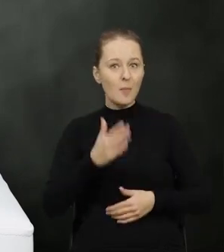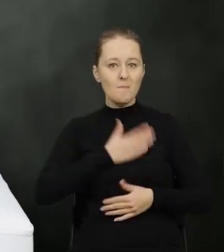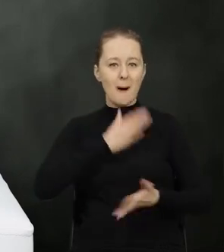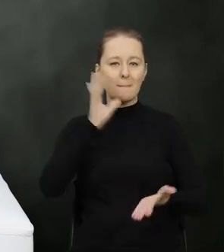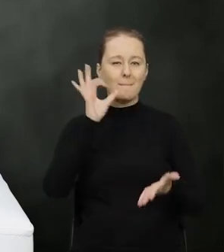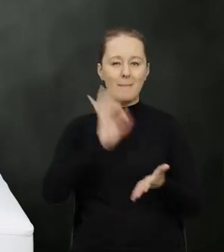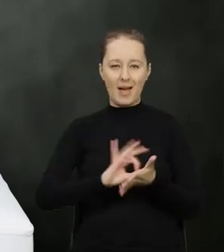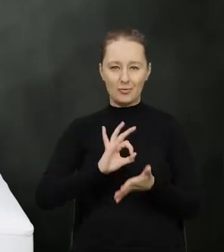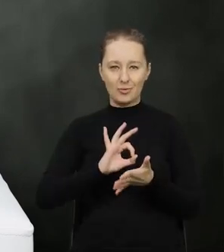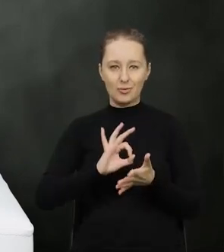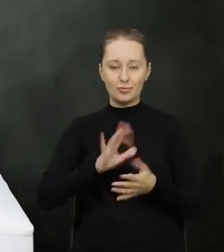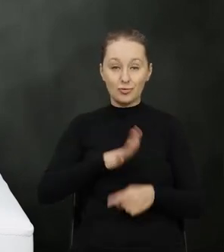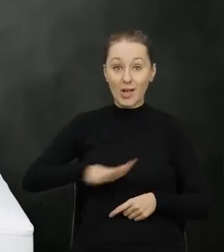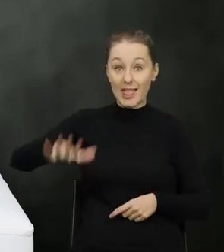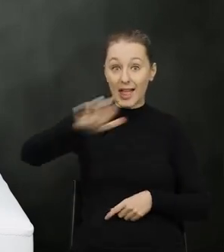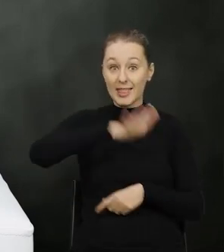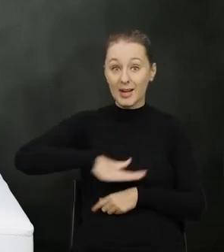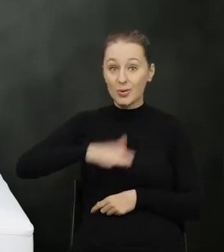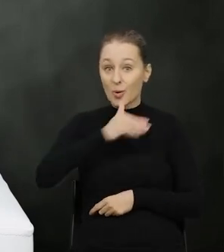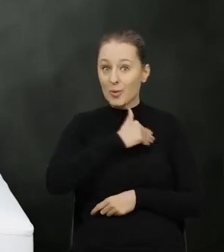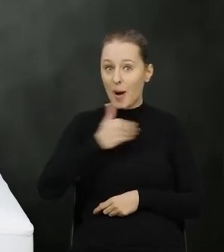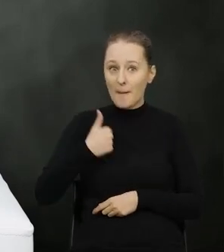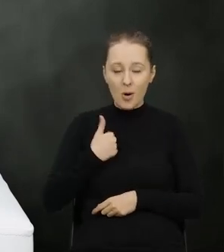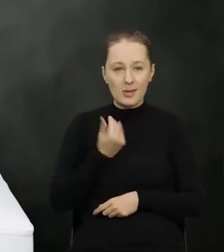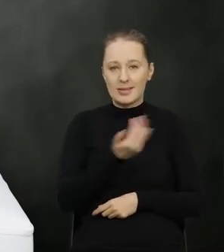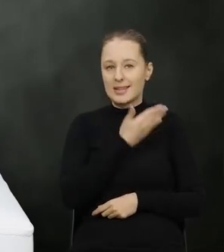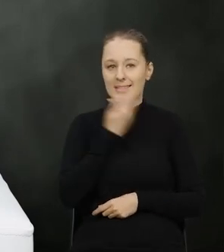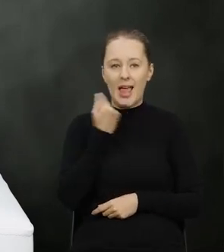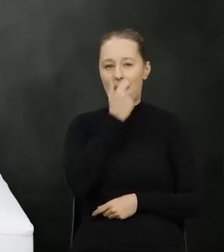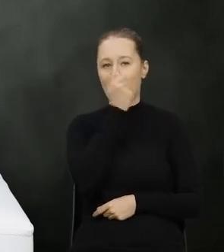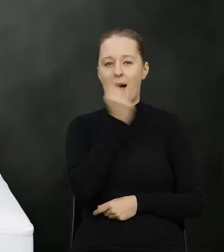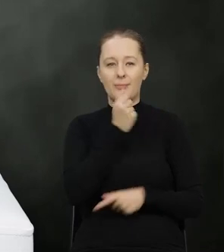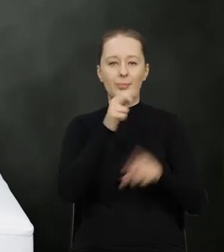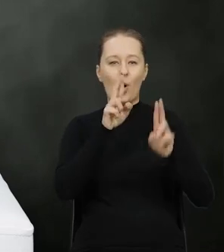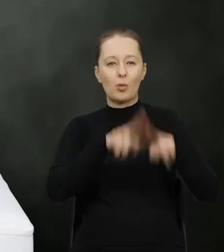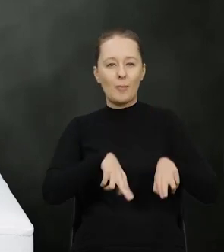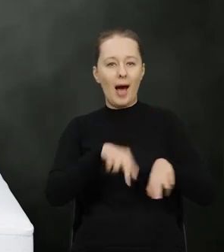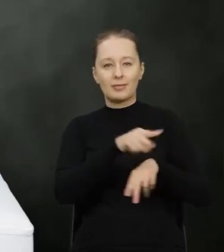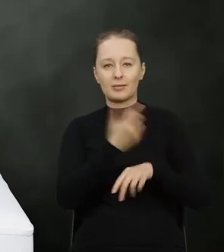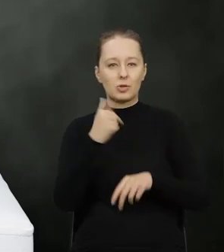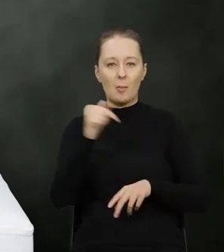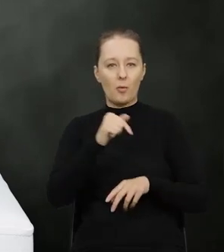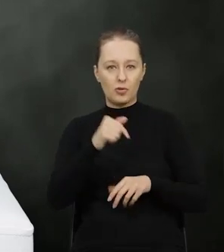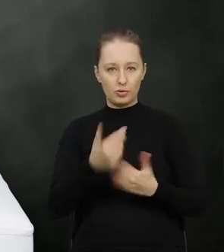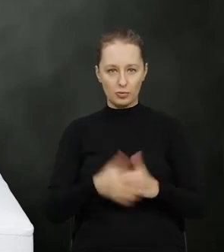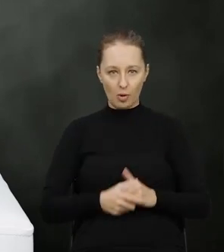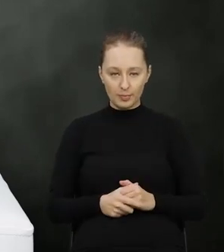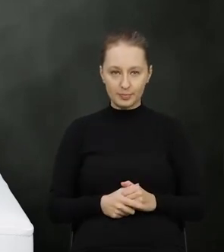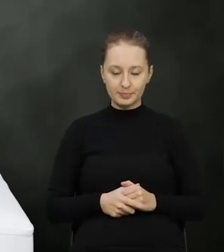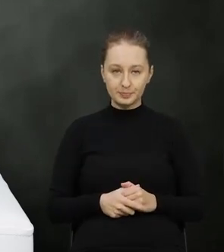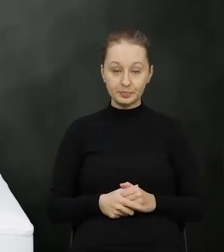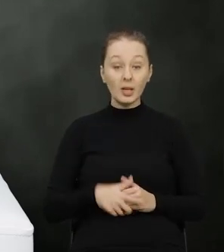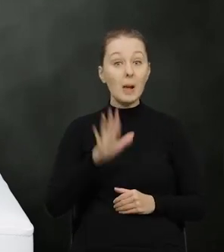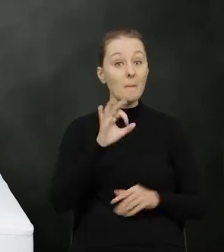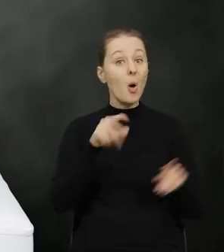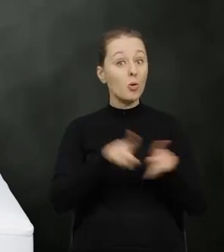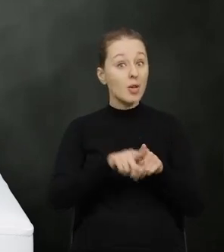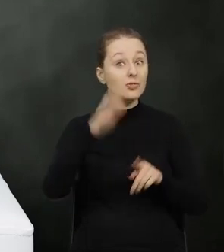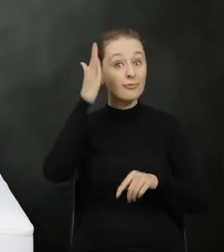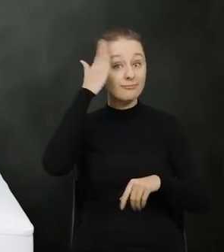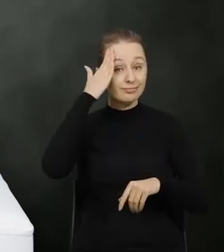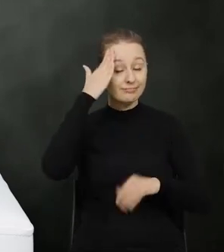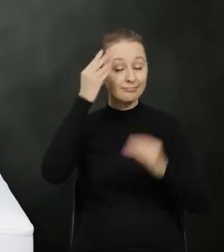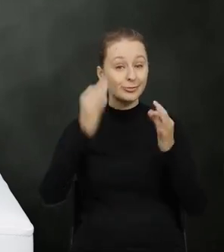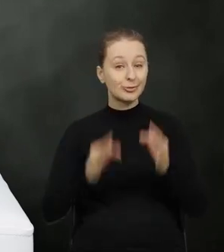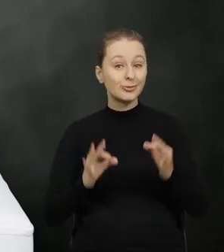możemy być pewni że na terytorium Polski nie znajdą się odpady które znaleźć się nie powinny bo też